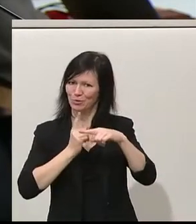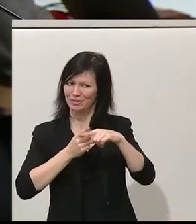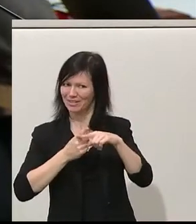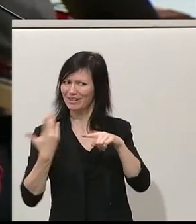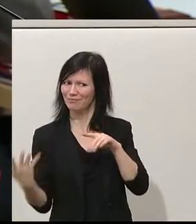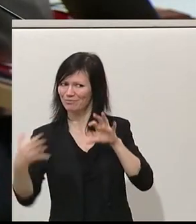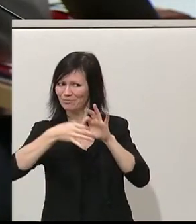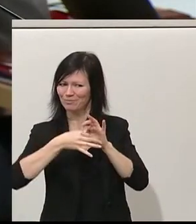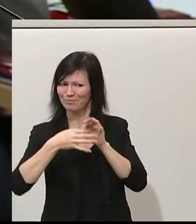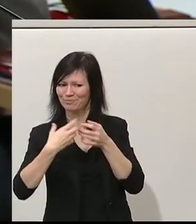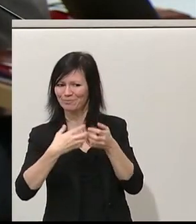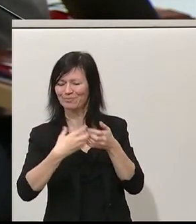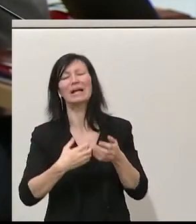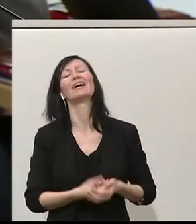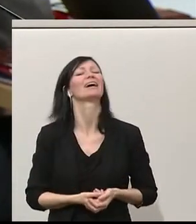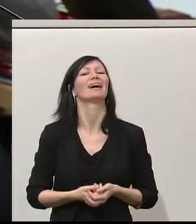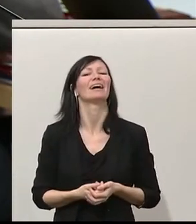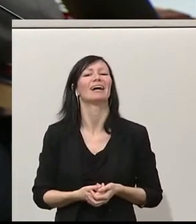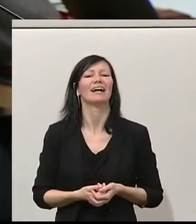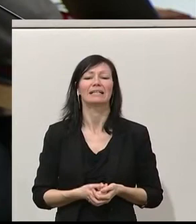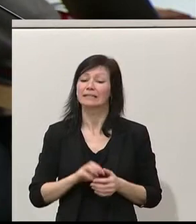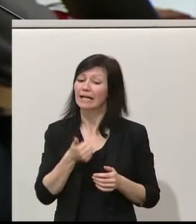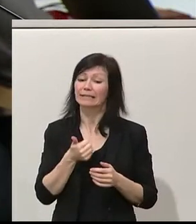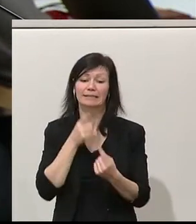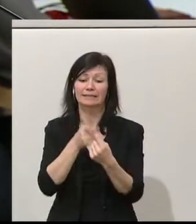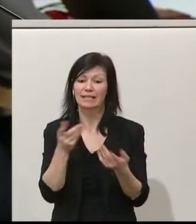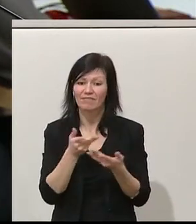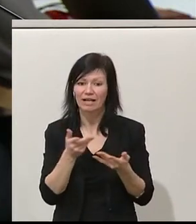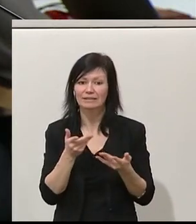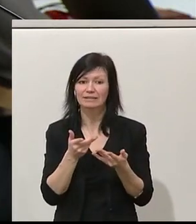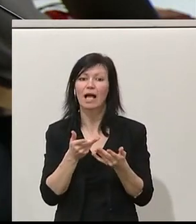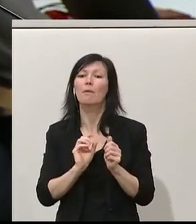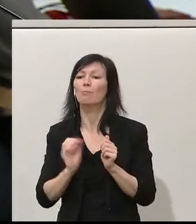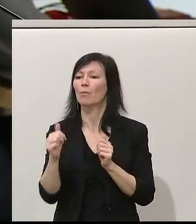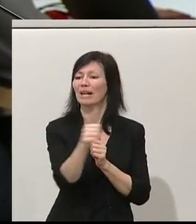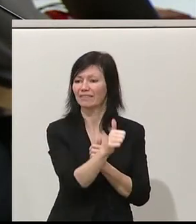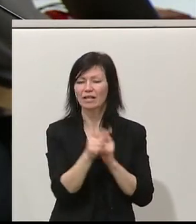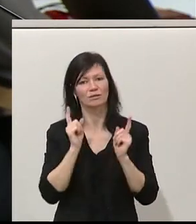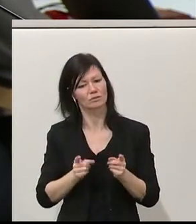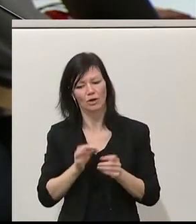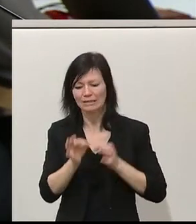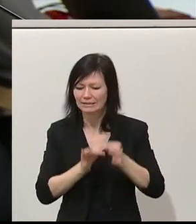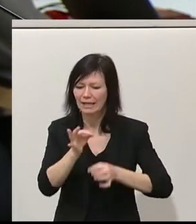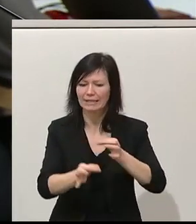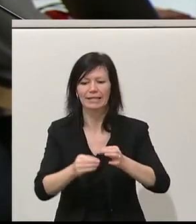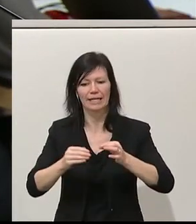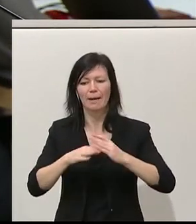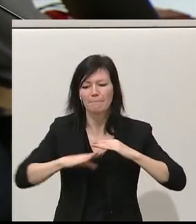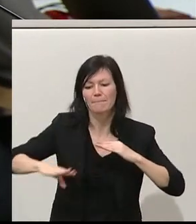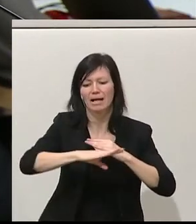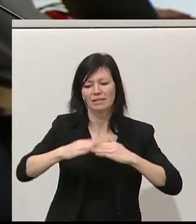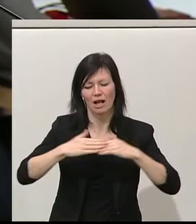geht es darum, die strategischen Grundlagen zu schaffen für die Weiterentwicklung des Mobilitätssystems. Herzstück dafür,